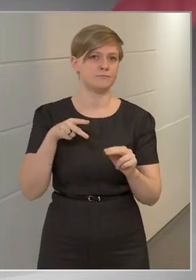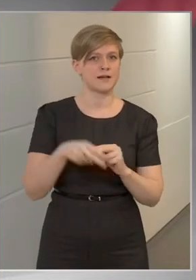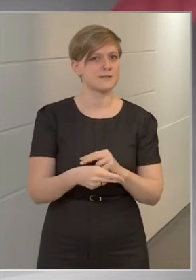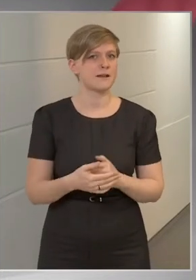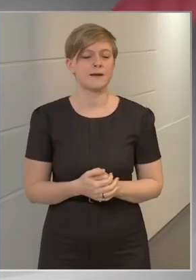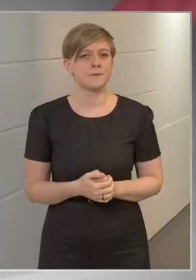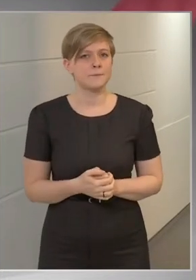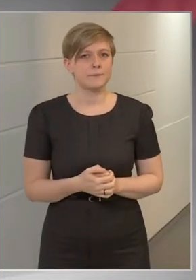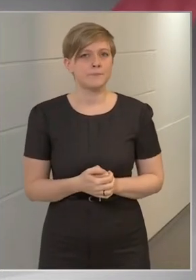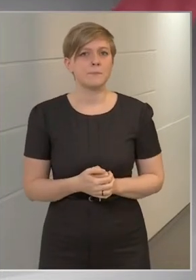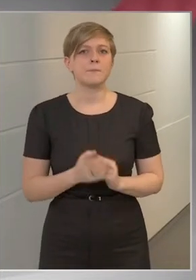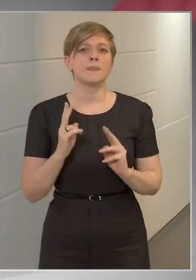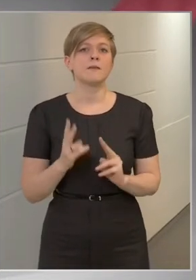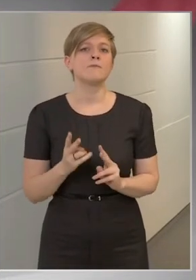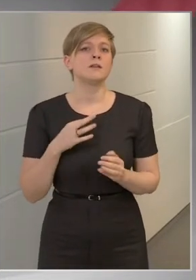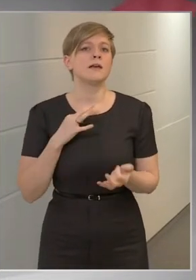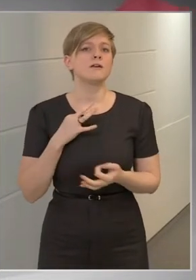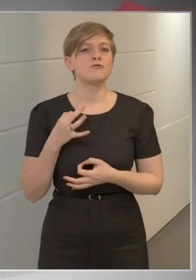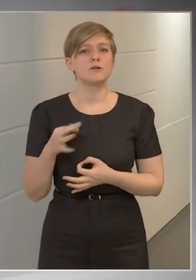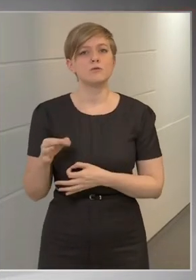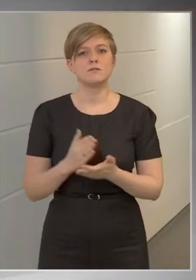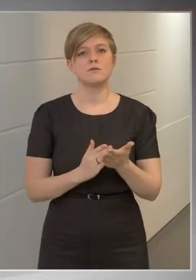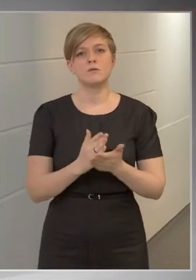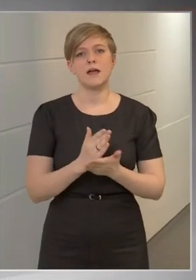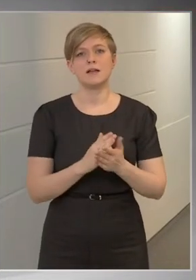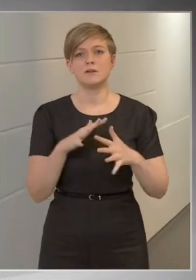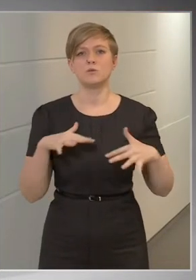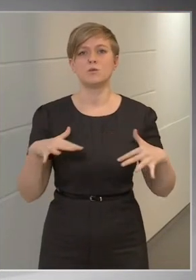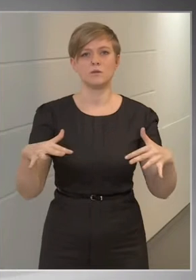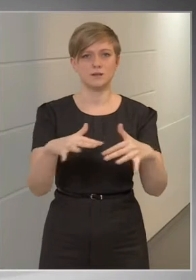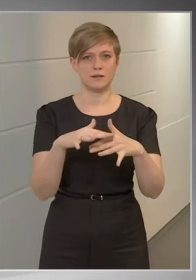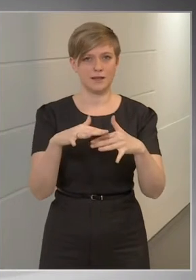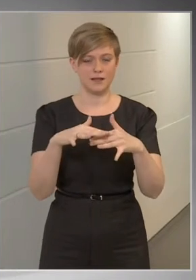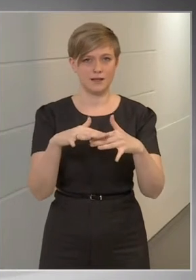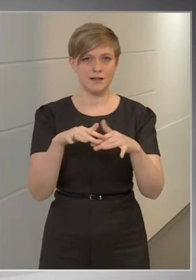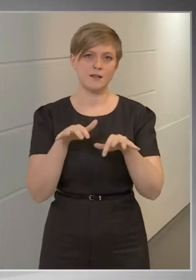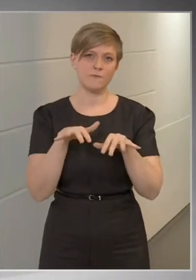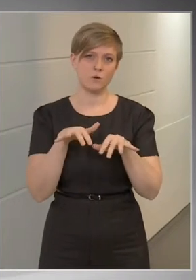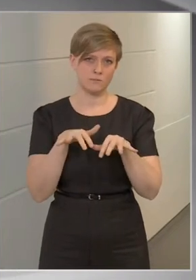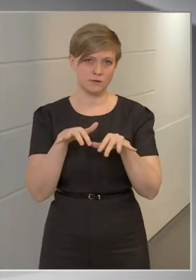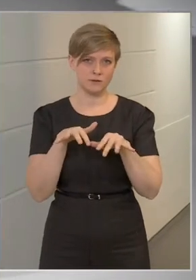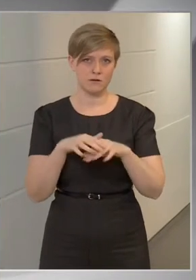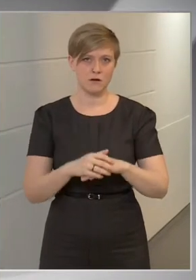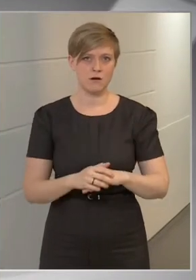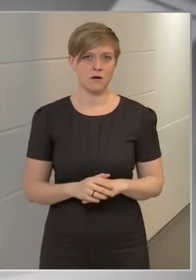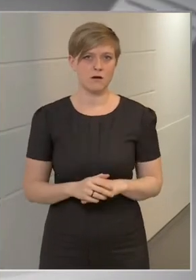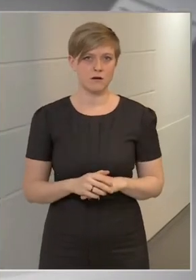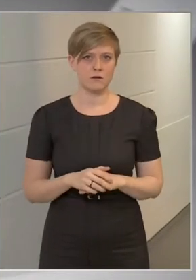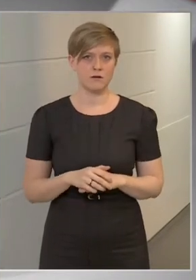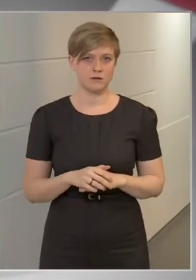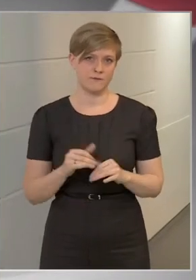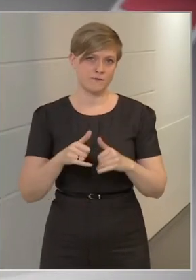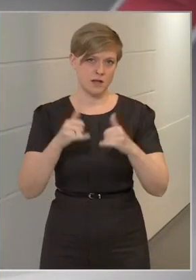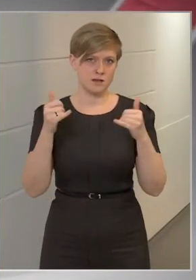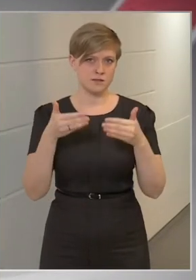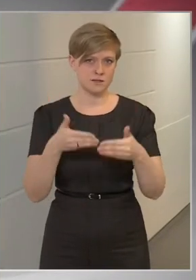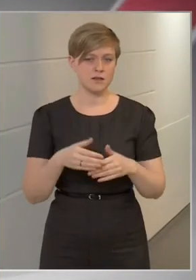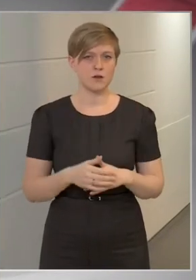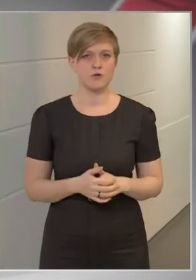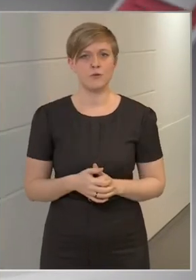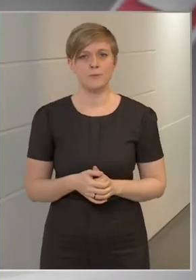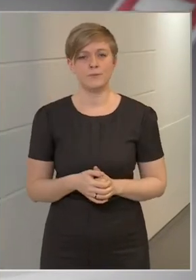Van egy egészségügyi szolgáltató tér, ez egy informatikai fejlesztés,